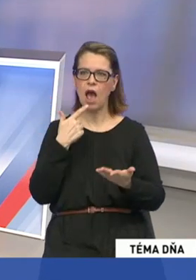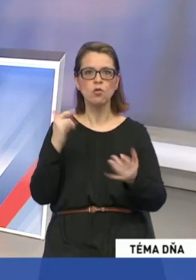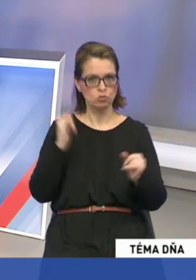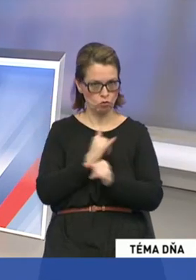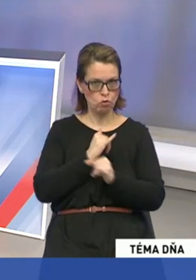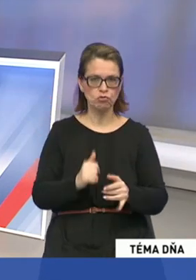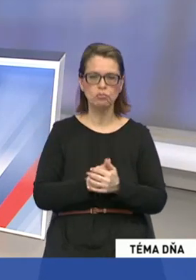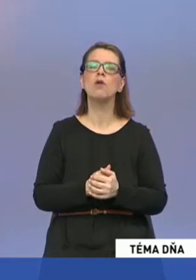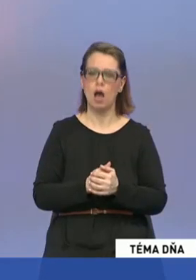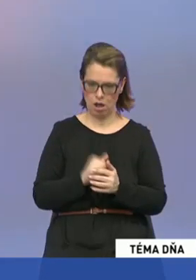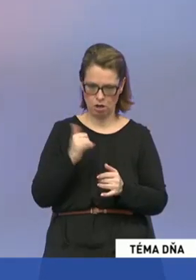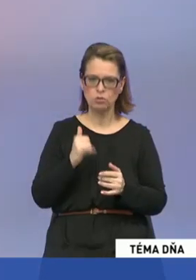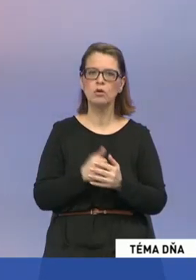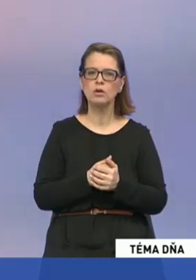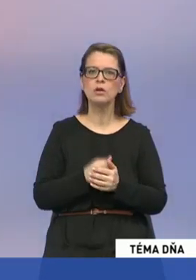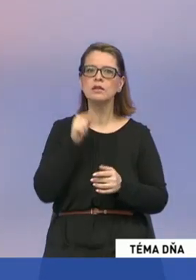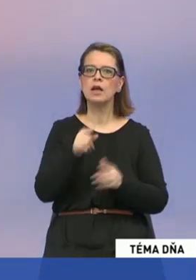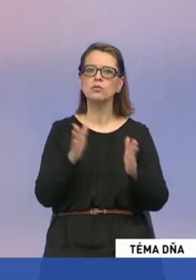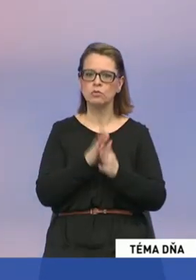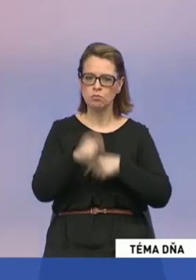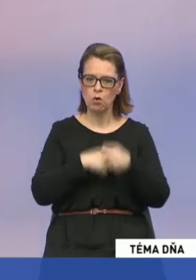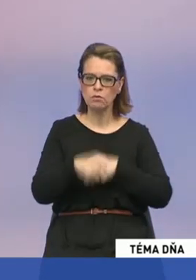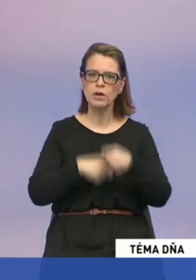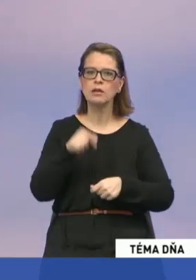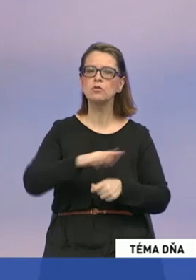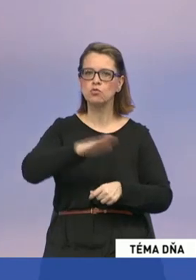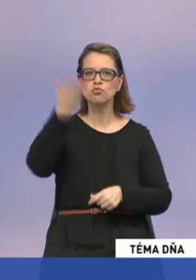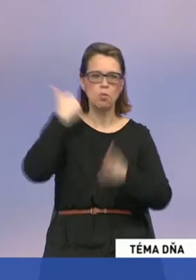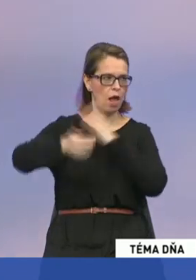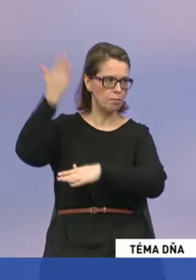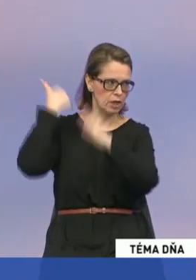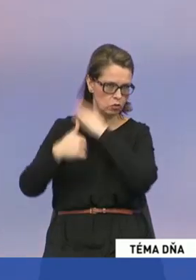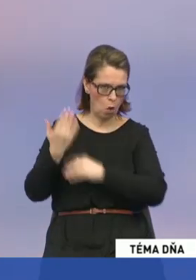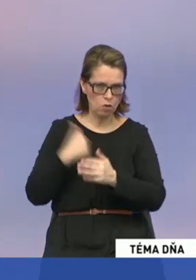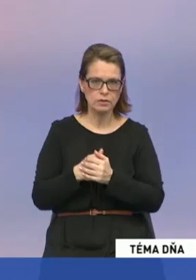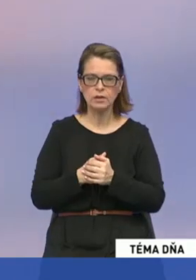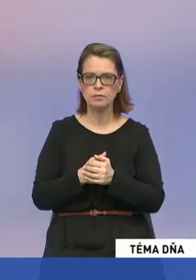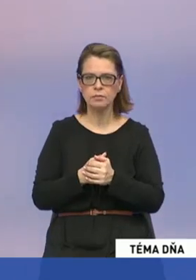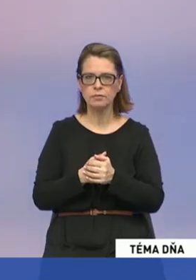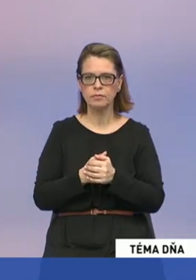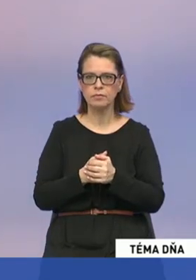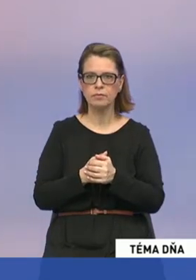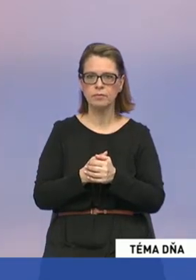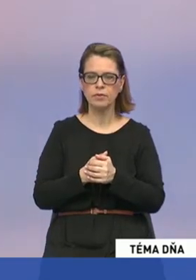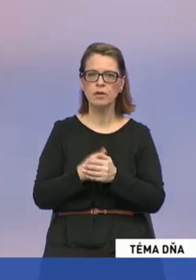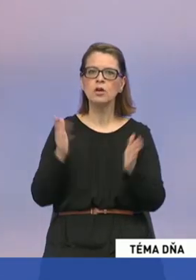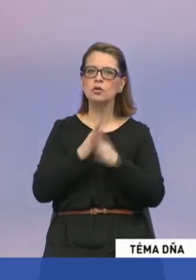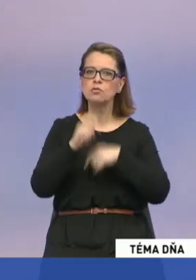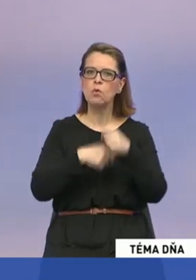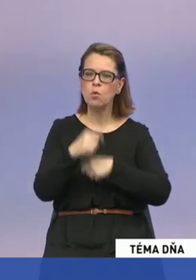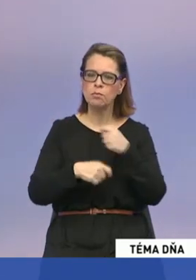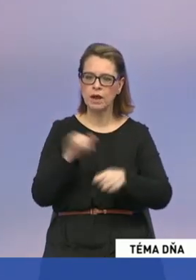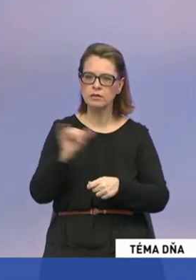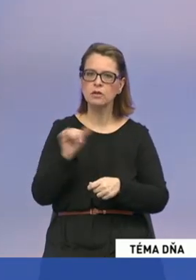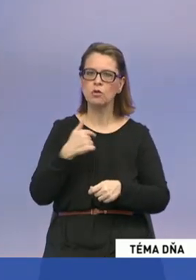Určite áno. Konec koncov táto spolupráca tu bola už aj v minulosti. Jedinú spoluprácu, ktorú sme ako strana SAS